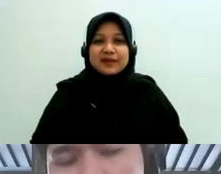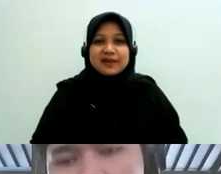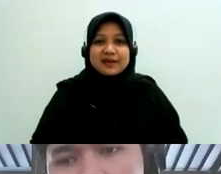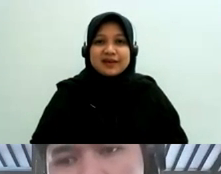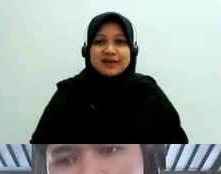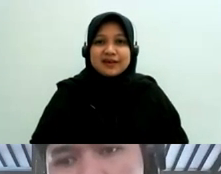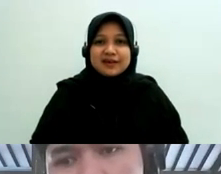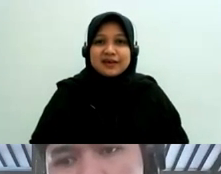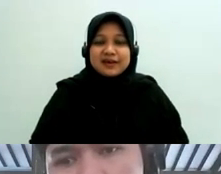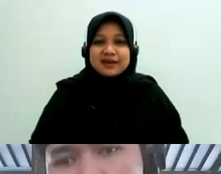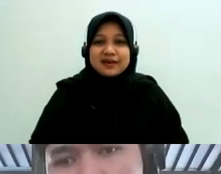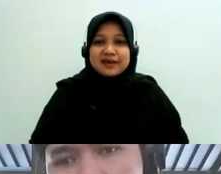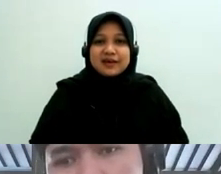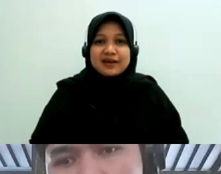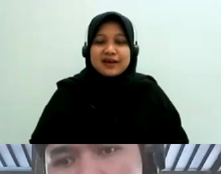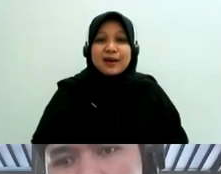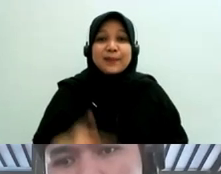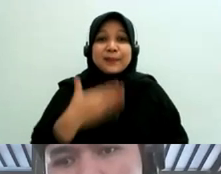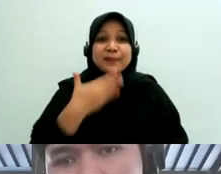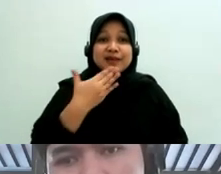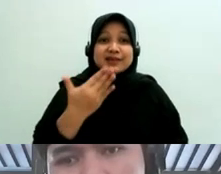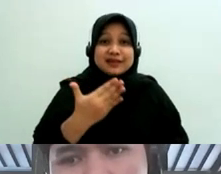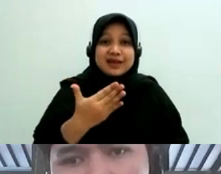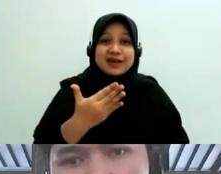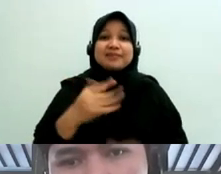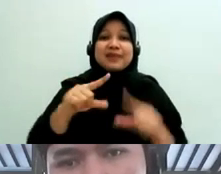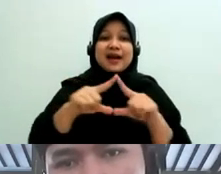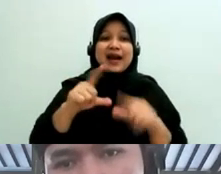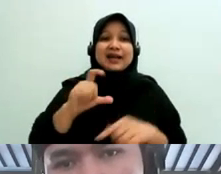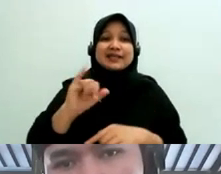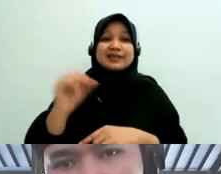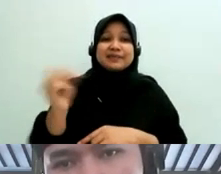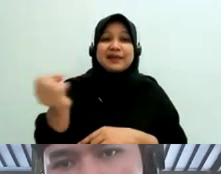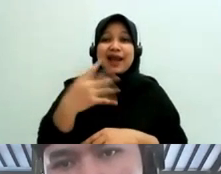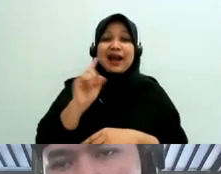saya juga biasa kalau zoom jarang mandi itu ini